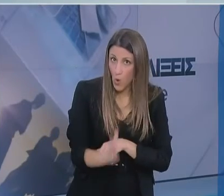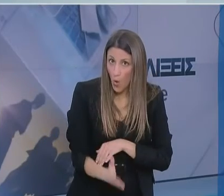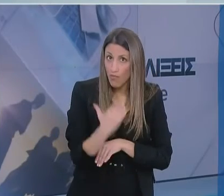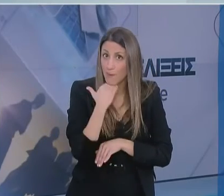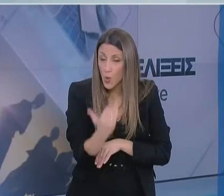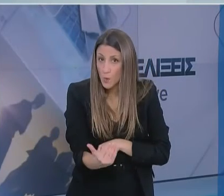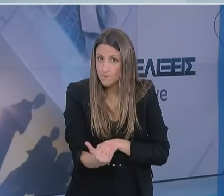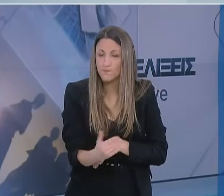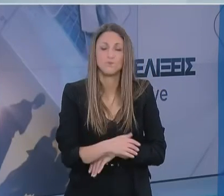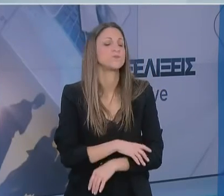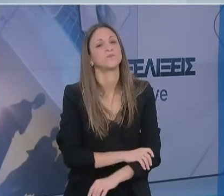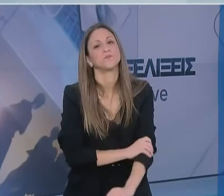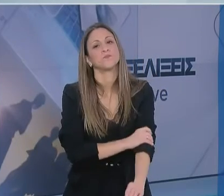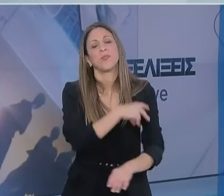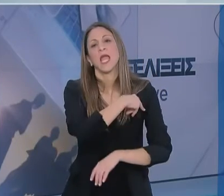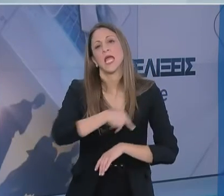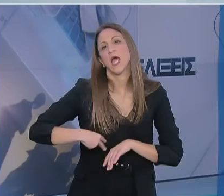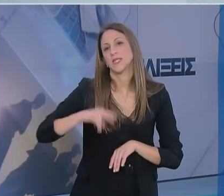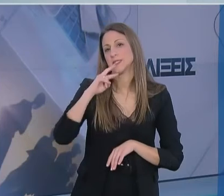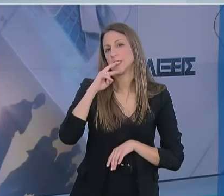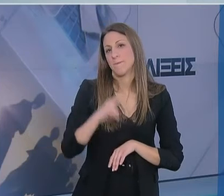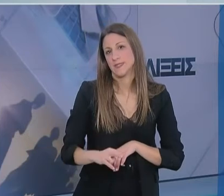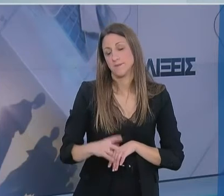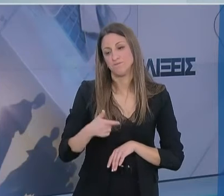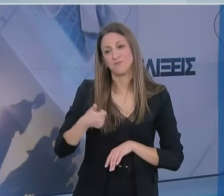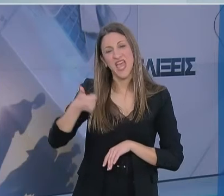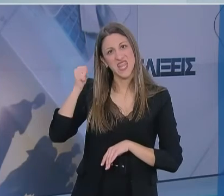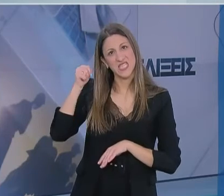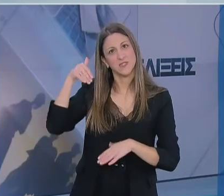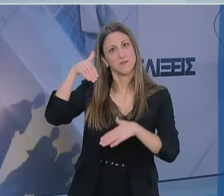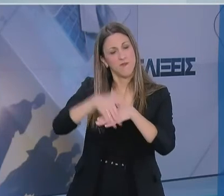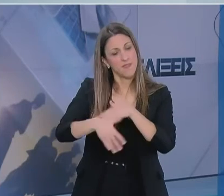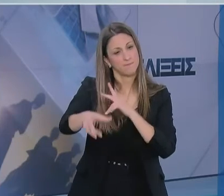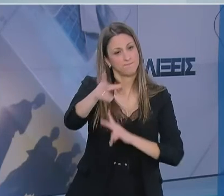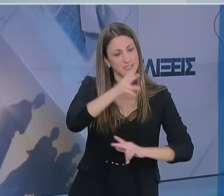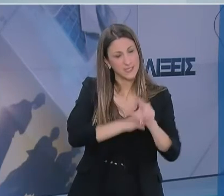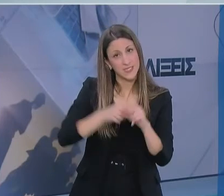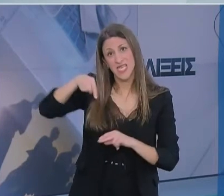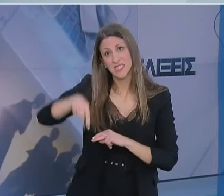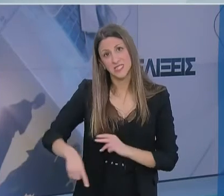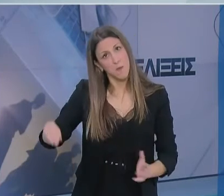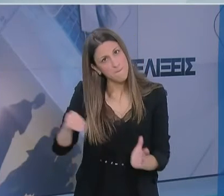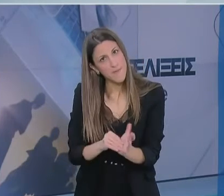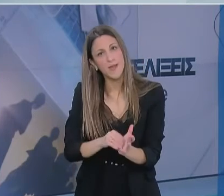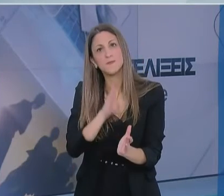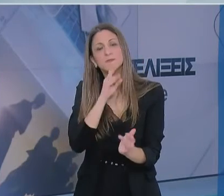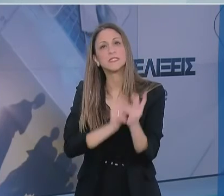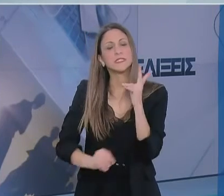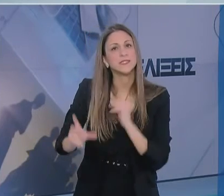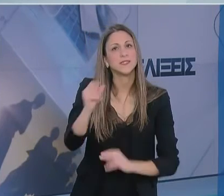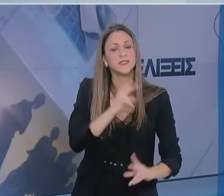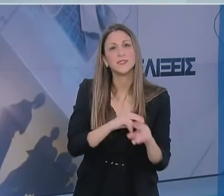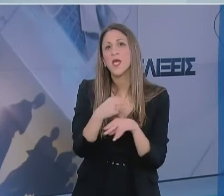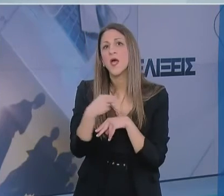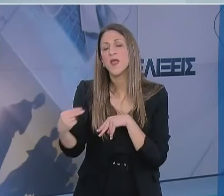και το συζητήσαμε εκτεταμένα και χτες το βράδυ και σήμερα το μεσημέρι με τα υπόλοιπα μέλη της Επιτροπής μας ιδιαίτερα τους